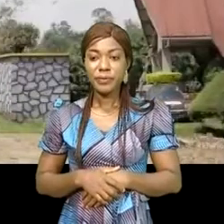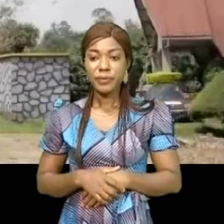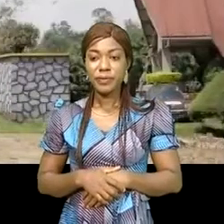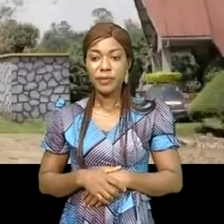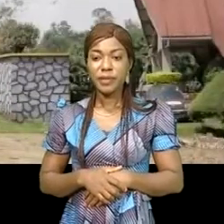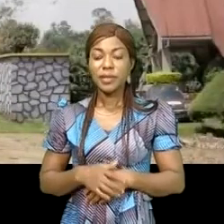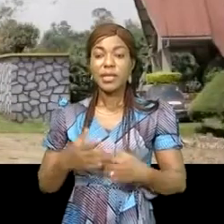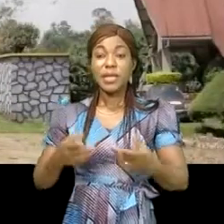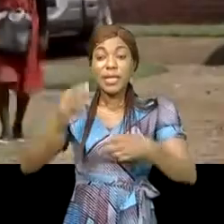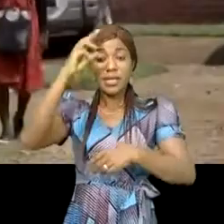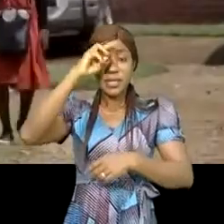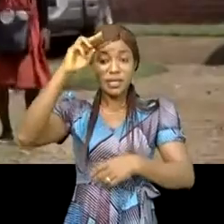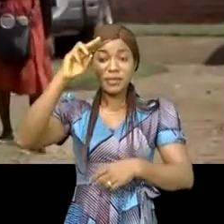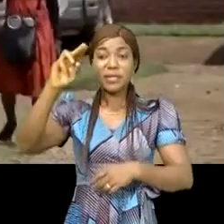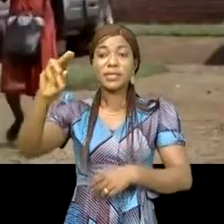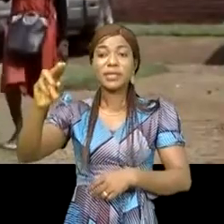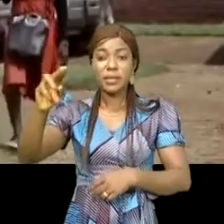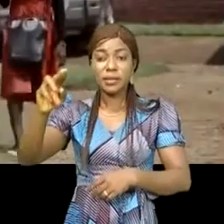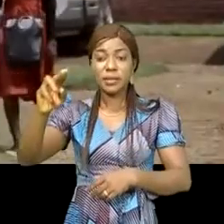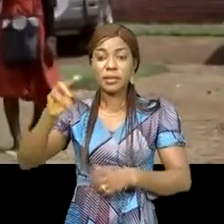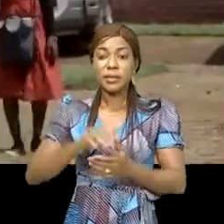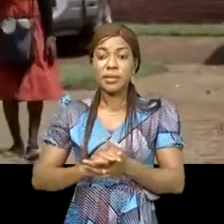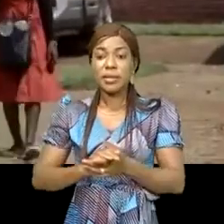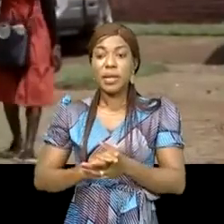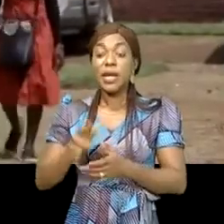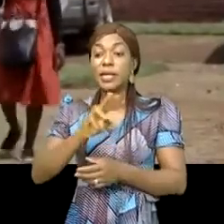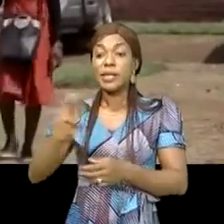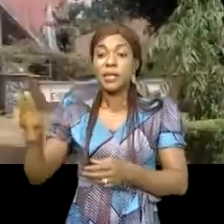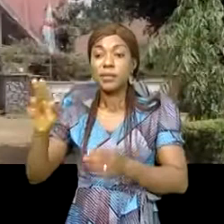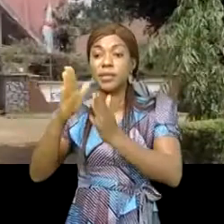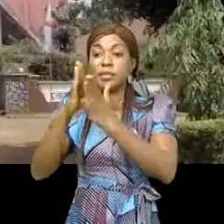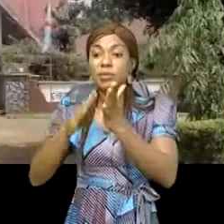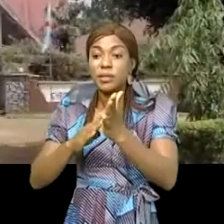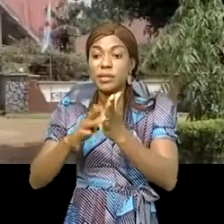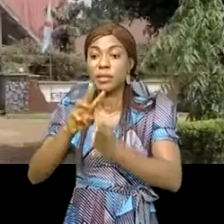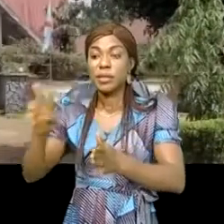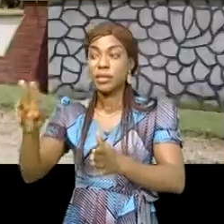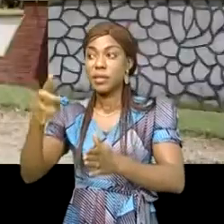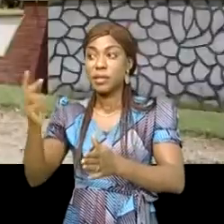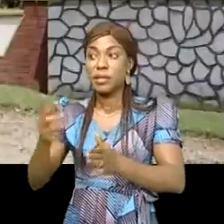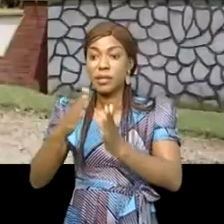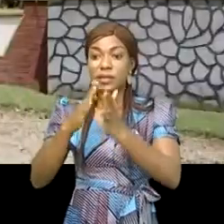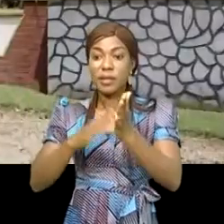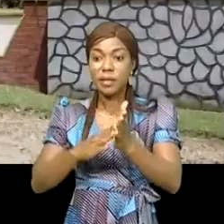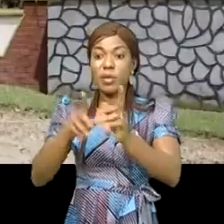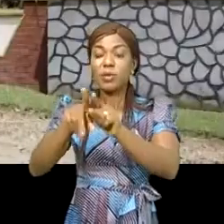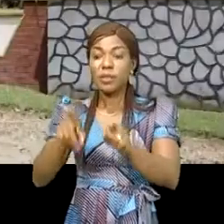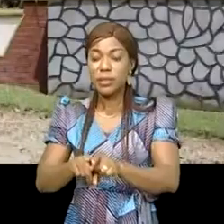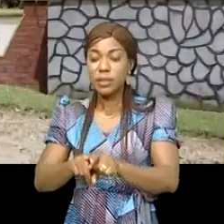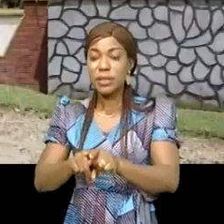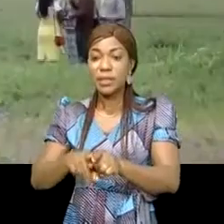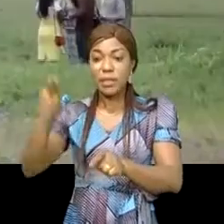Une université en pleine zone rouge. 2018-2019, l'université chrétienne bilingue du Congo